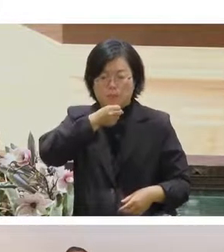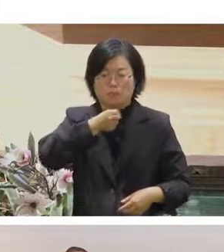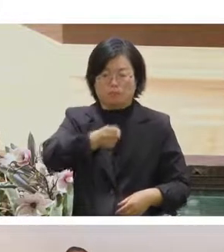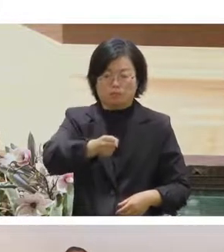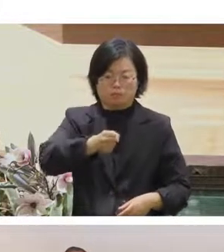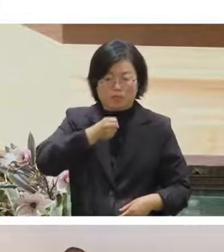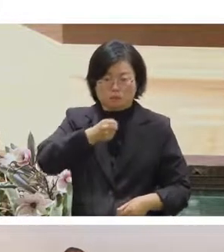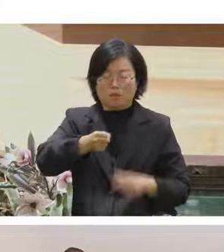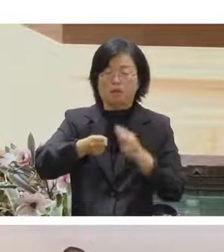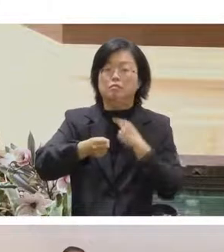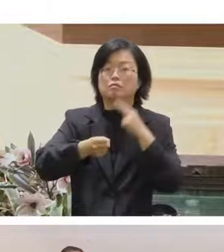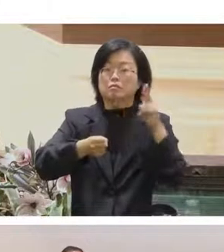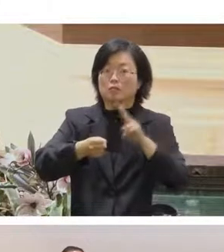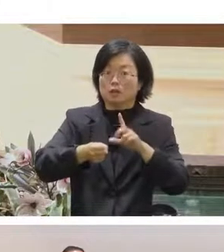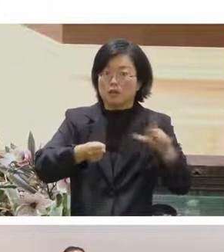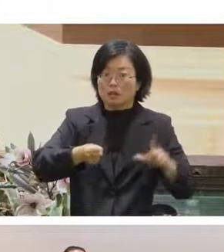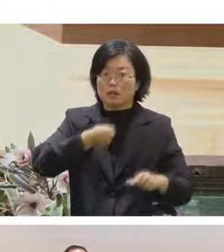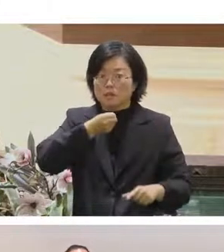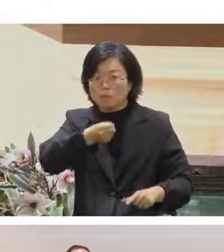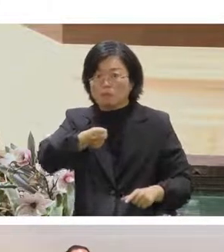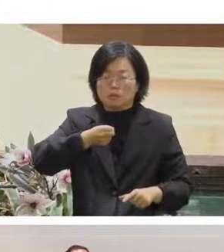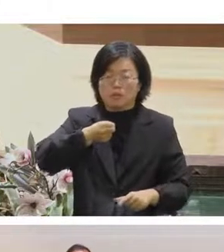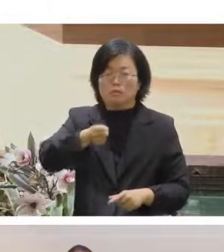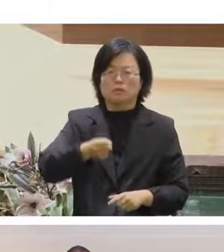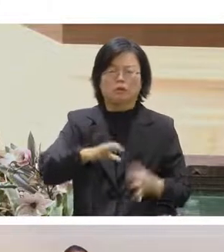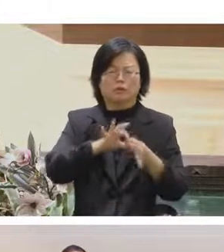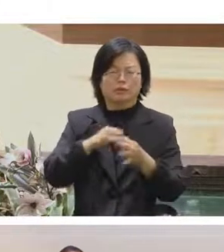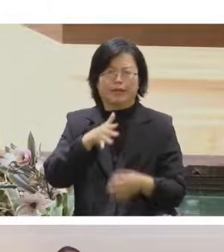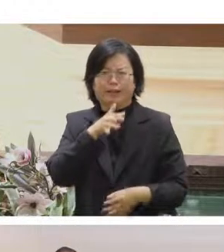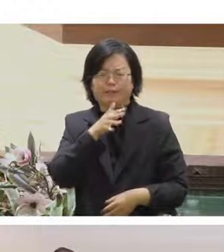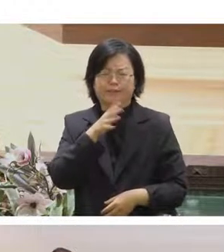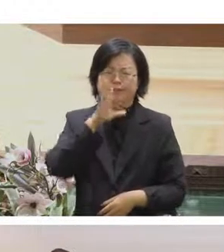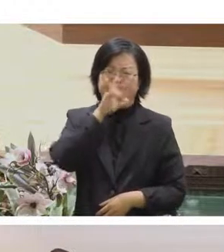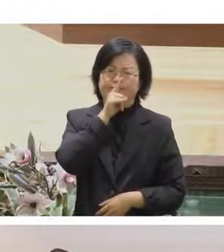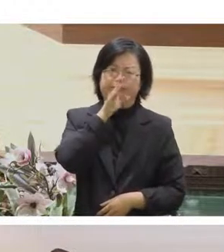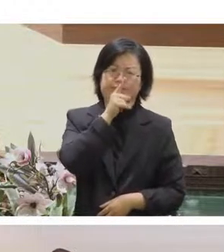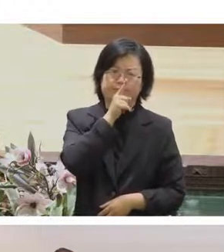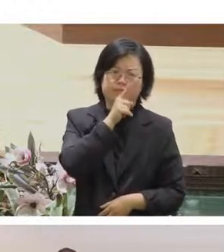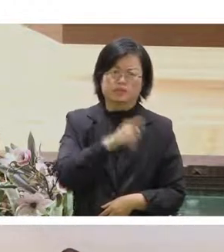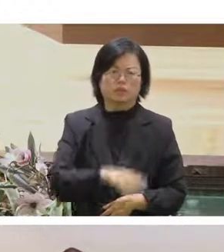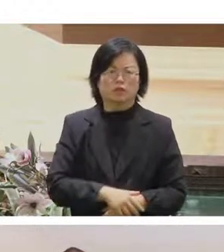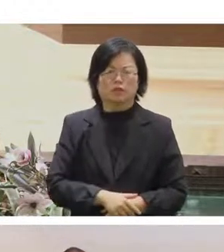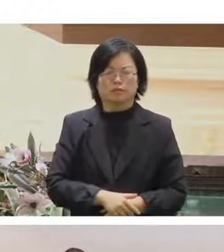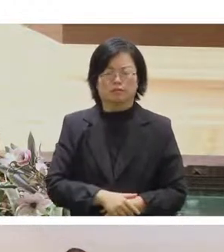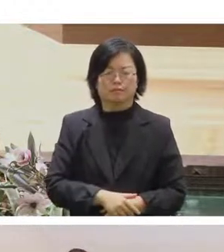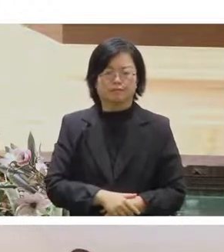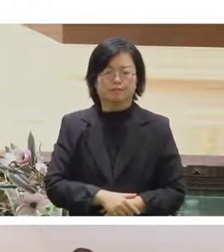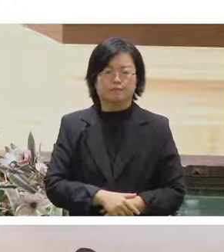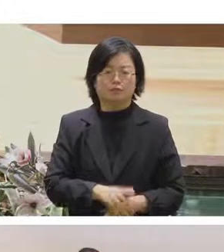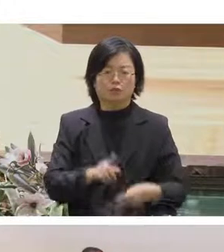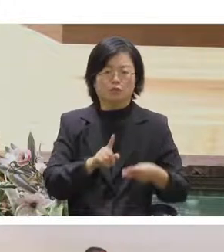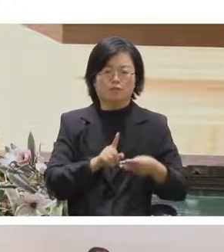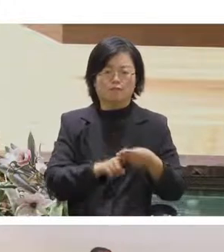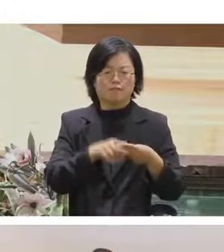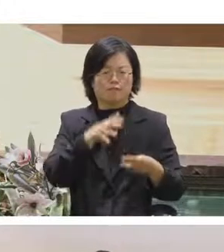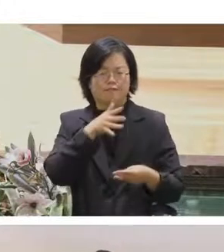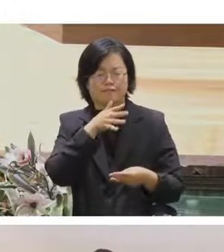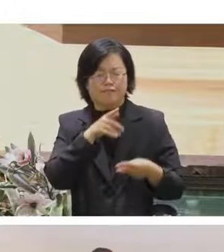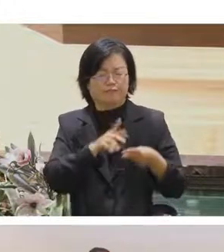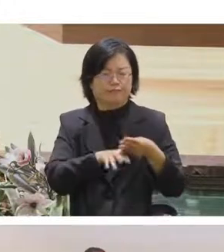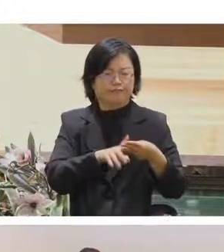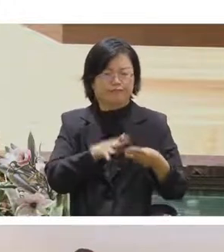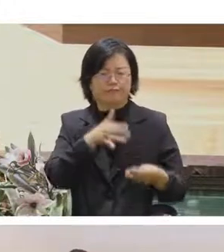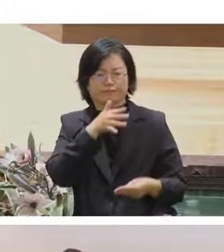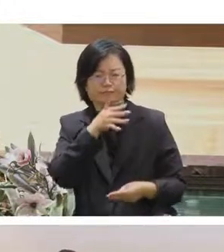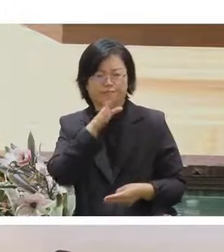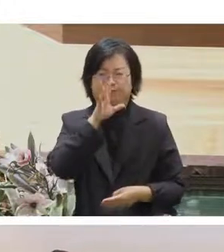那主席致詞的時候就講得很奇怪然後主持人自己主席致詞的時候很奇怪然後主持人就是講得比較好然後懂